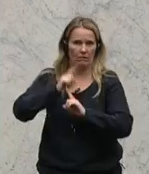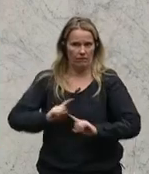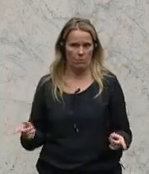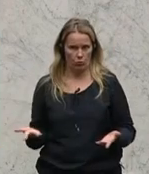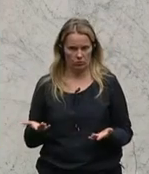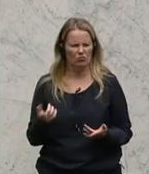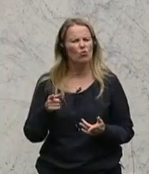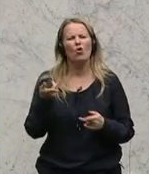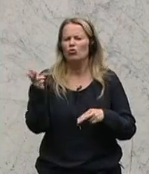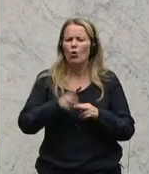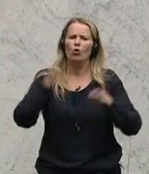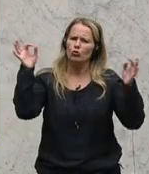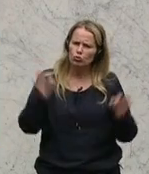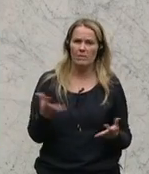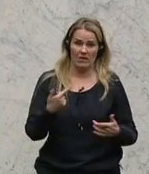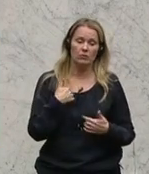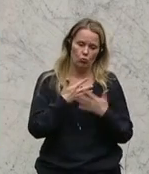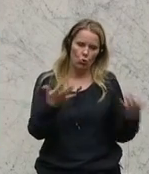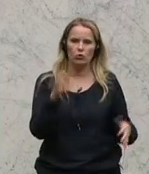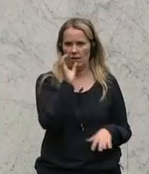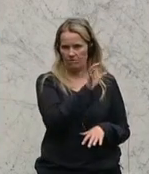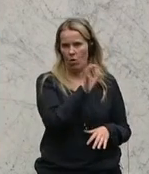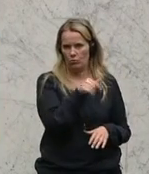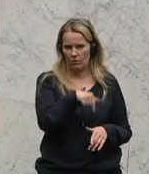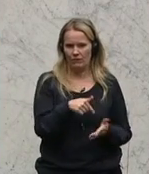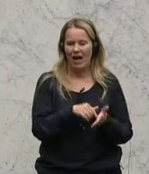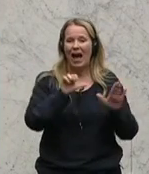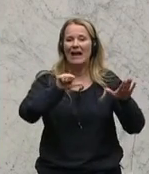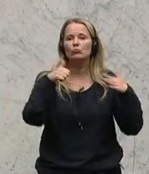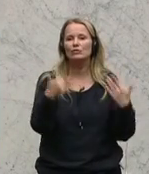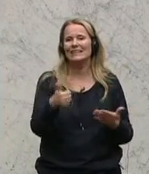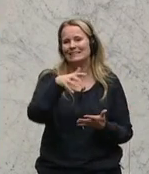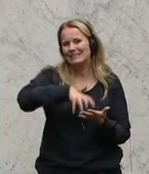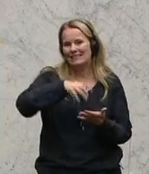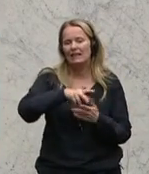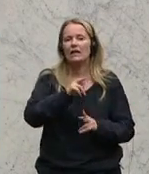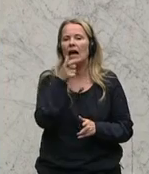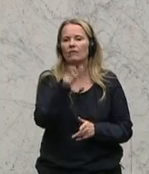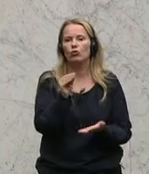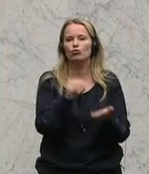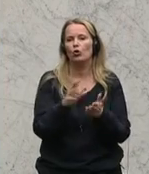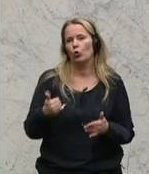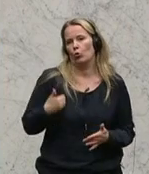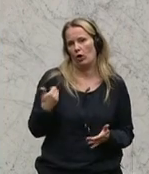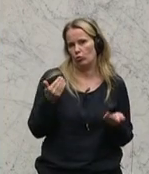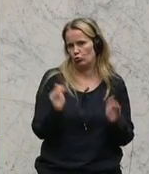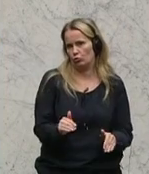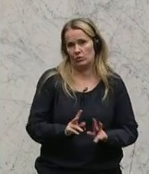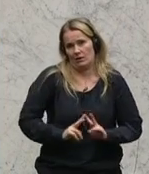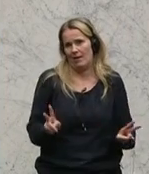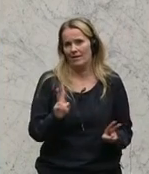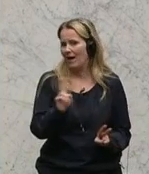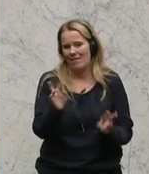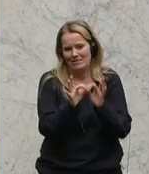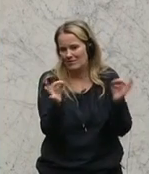Allerschlimmste finde ich, und das ist mein Krisenvorwurf, es steht in diesen 61 Seiten nicht ein Wort von Jugendschutz. Nicht ein Wort, nicht ein